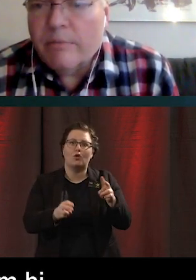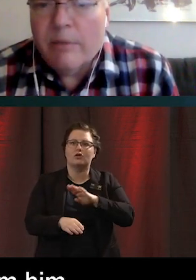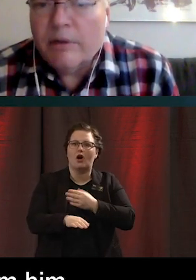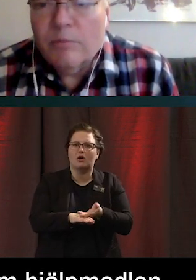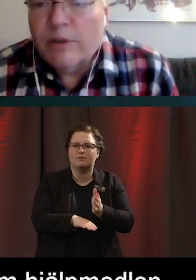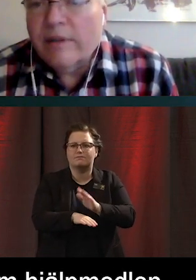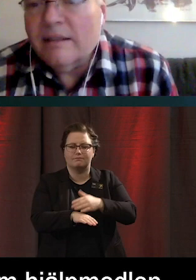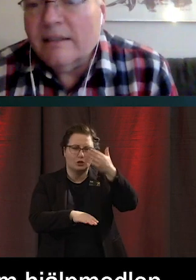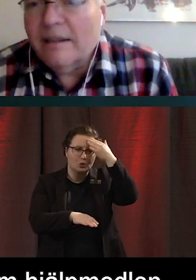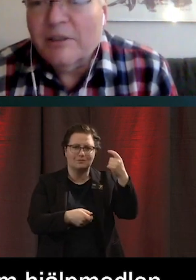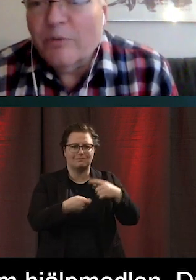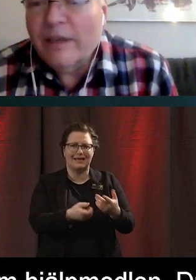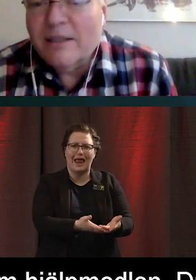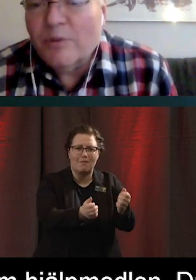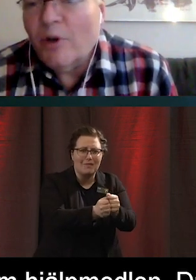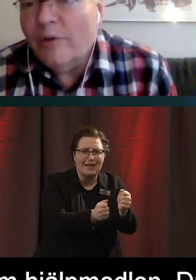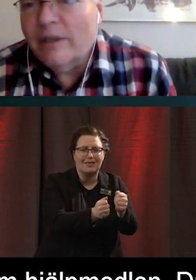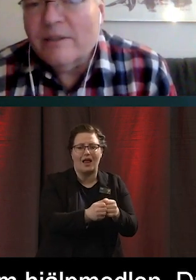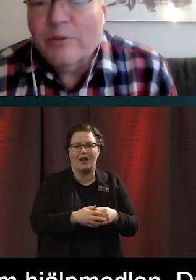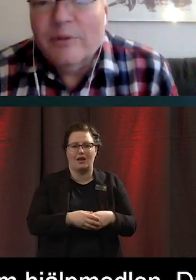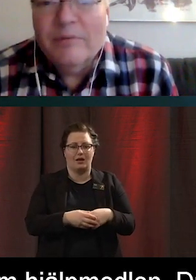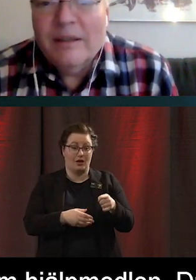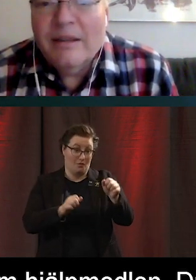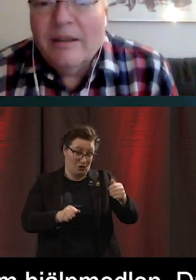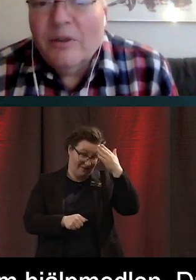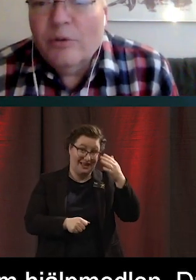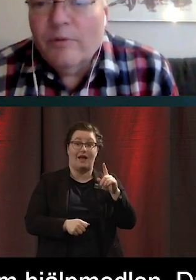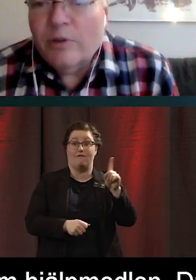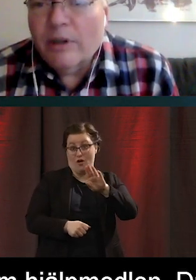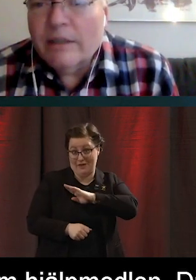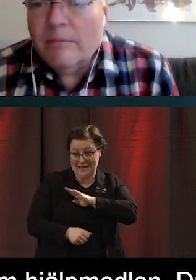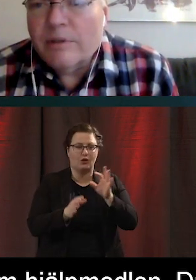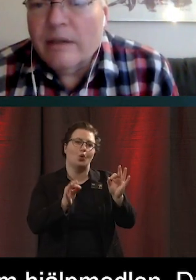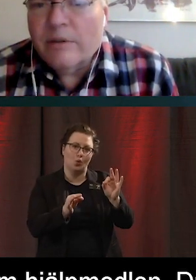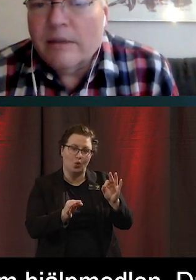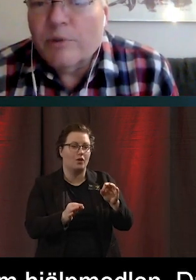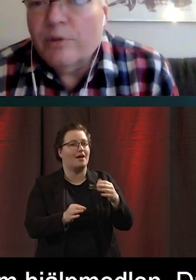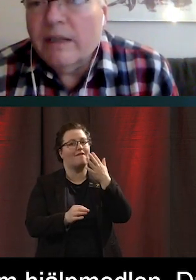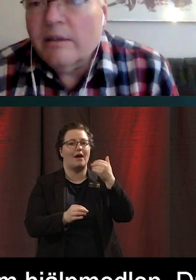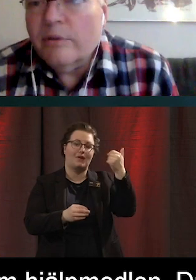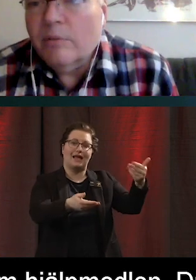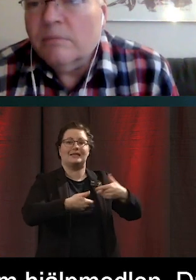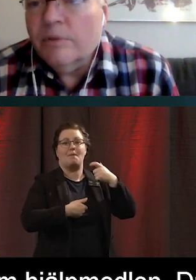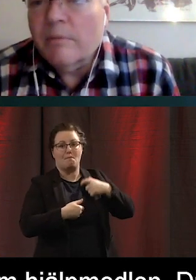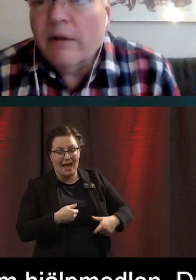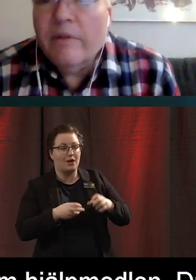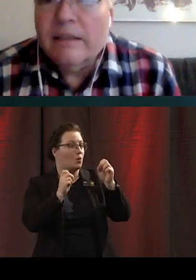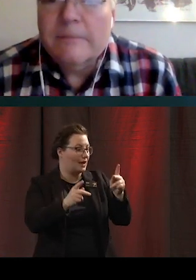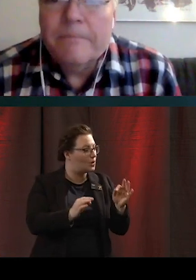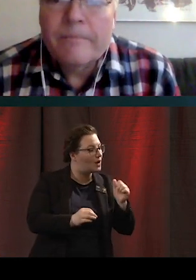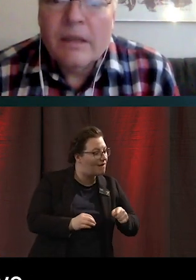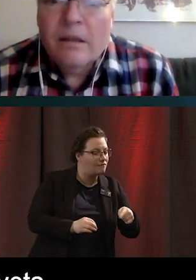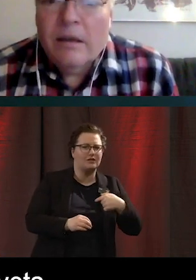Första börjar med att du måste veta att de finns och var de finns och hur du får tag i dem. Och sen måste du veta hur de